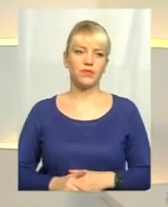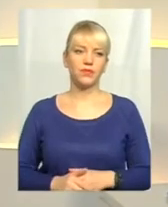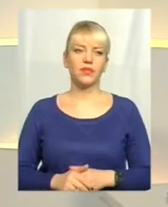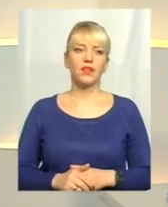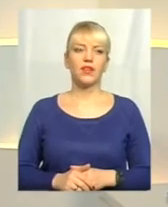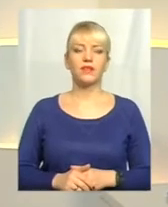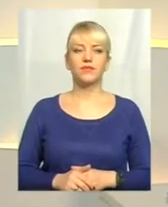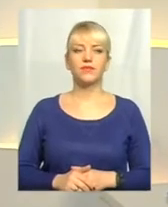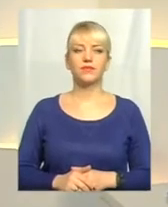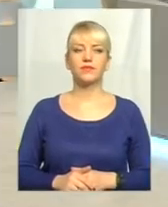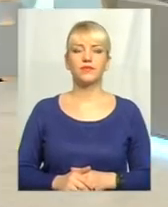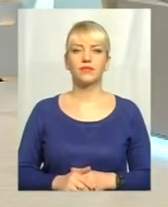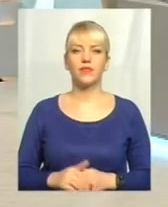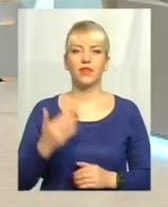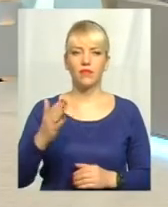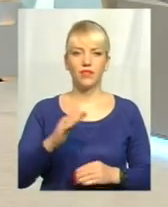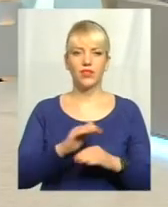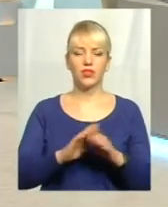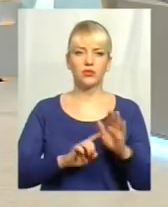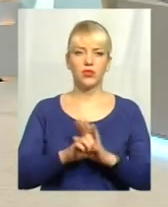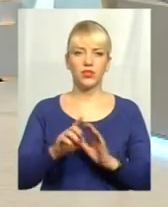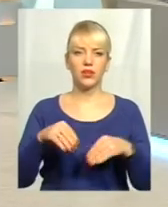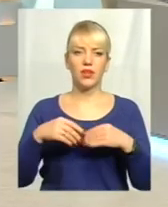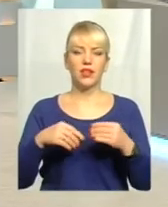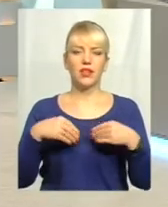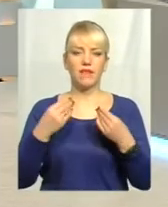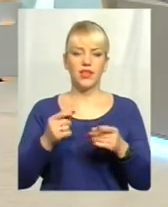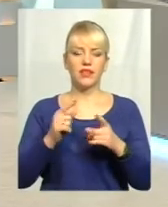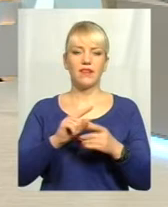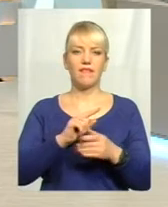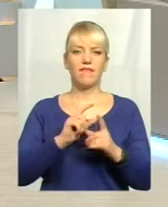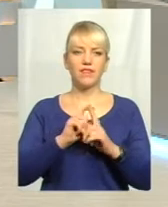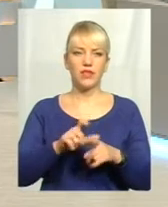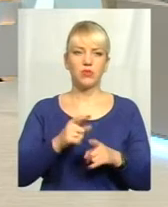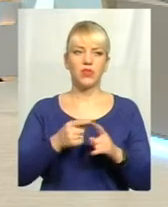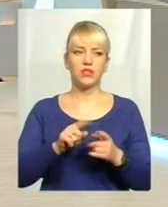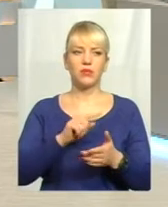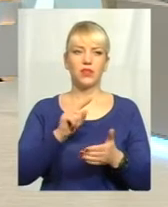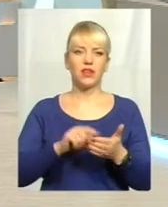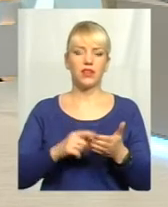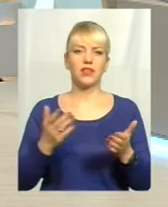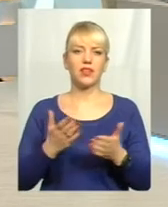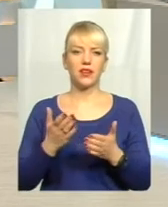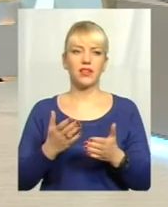Пані Лілі, ви фактично почали вже давати відповідь на питання, яке випливає з цього сюжету.